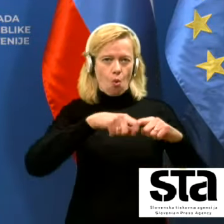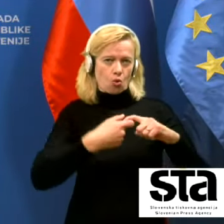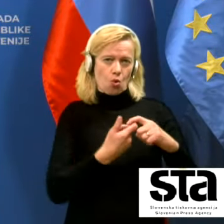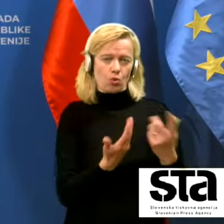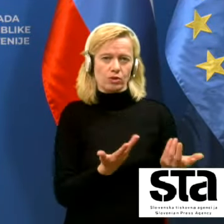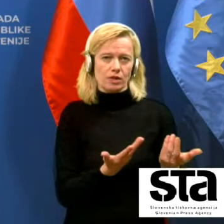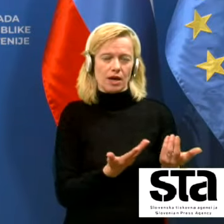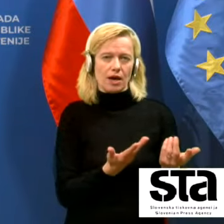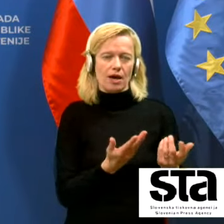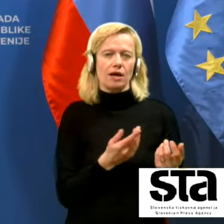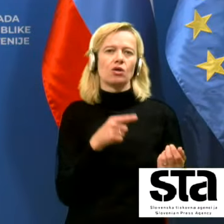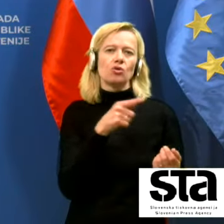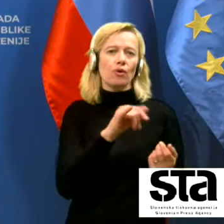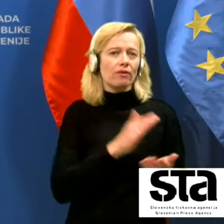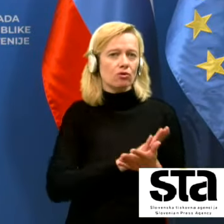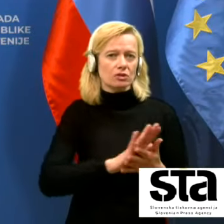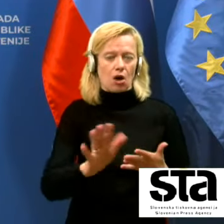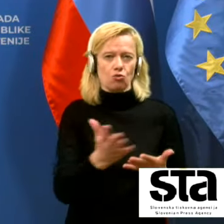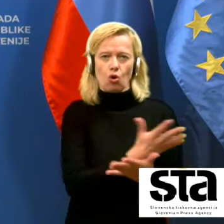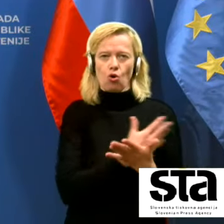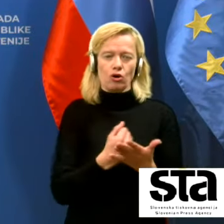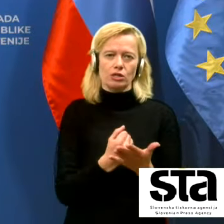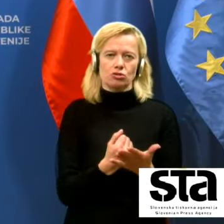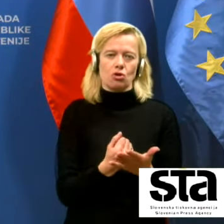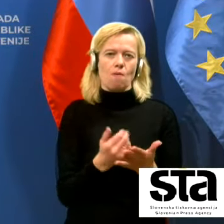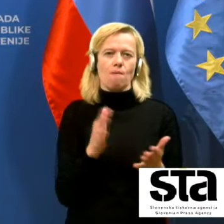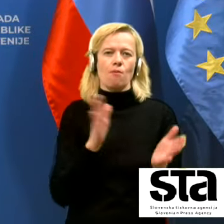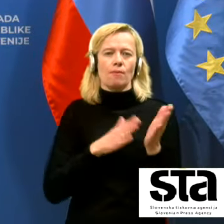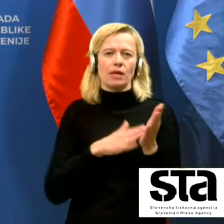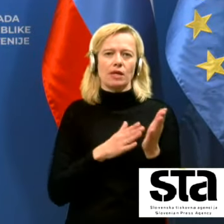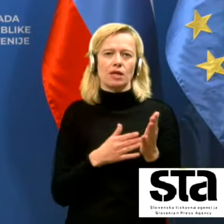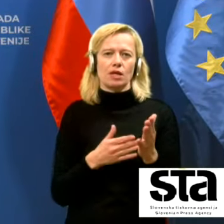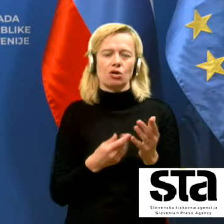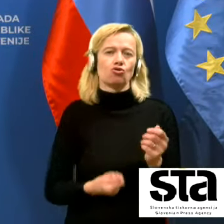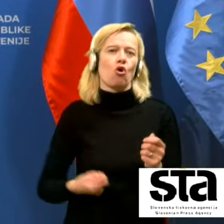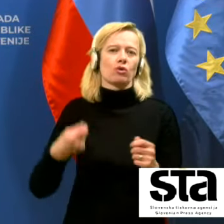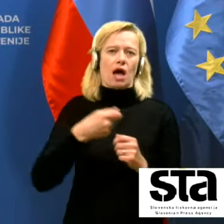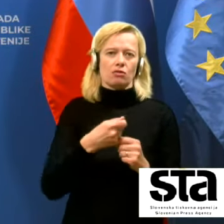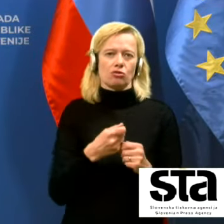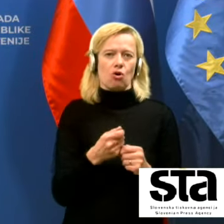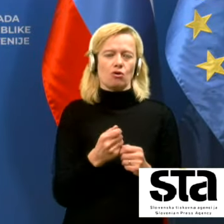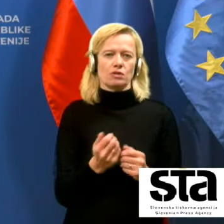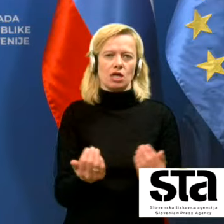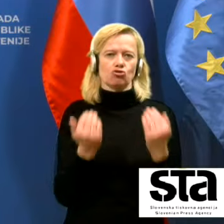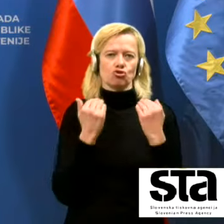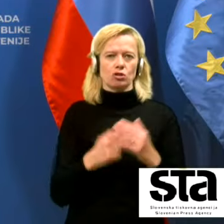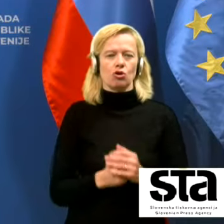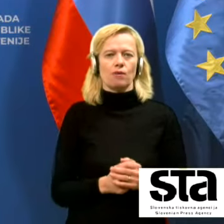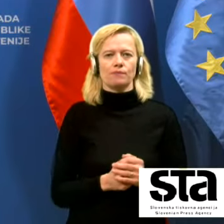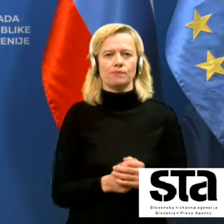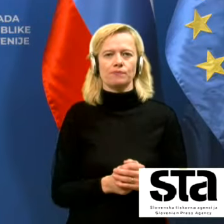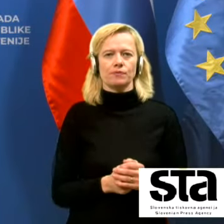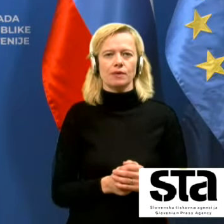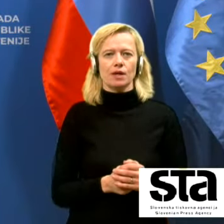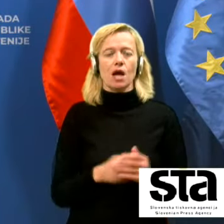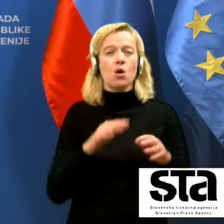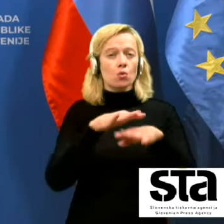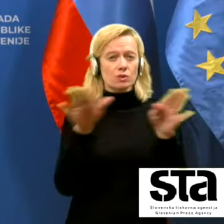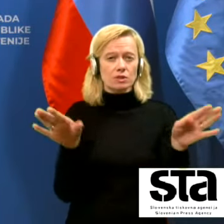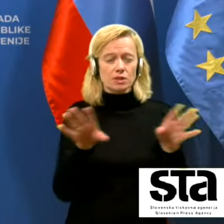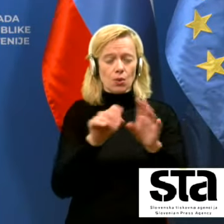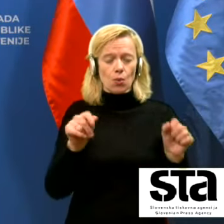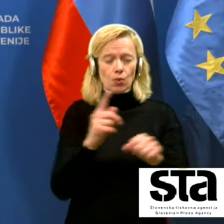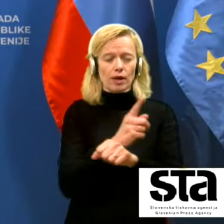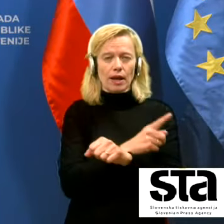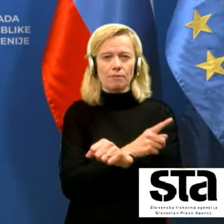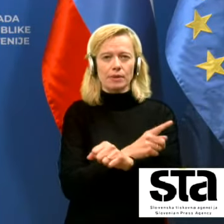enostavno koristno in pomeni dodatno zaščito. In na vse zadnje, vsi ukrepi